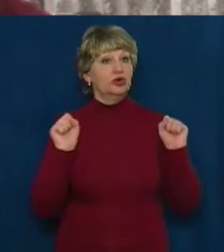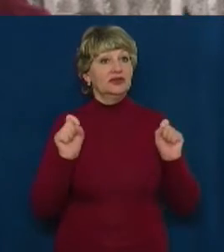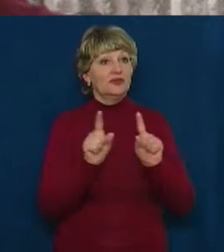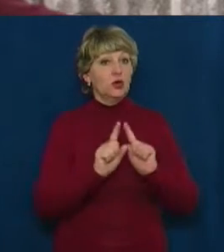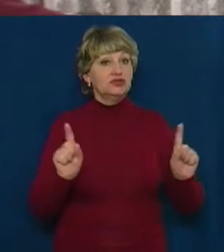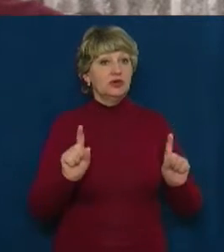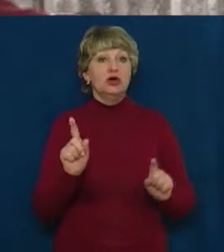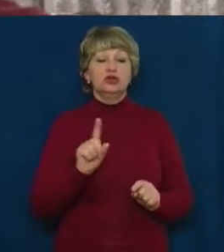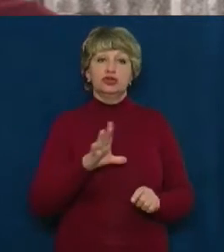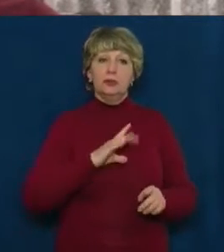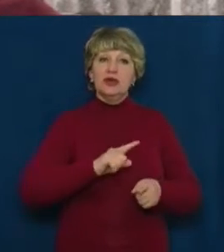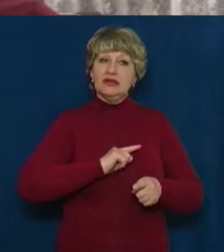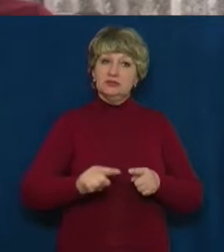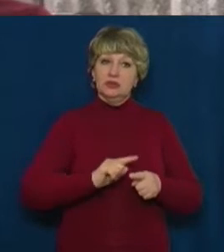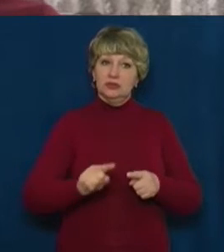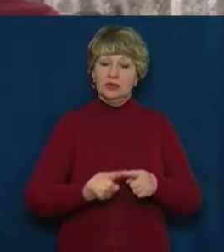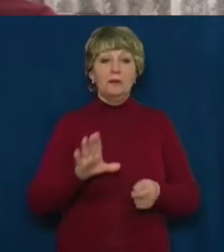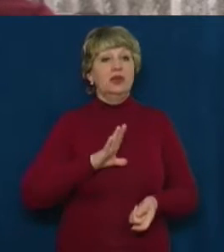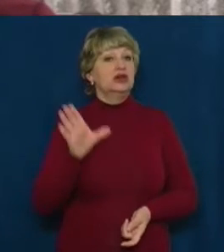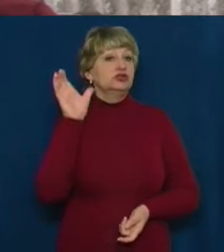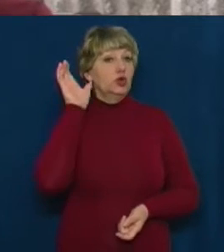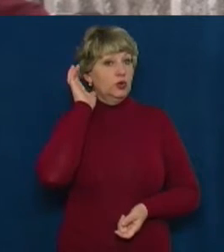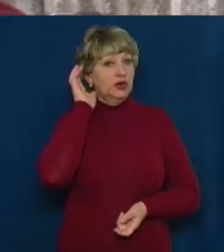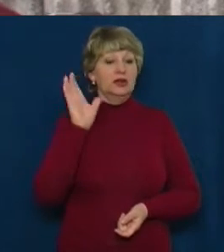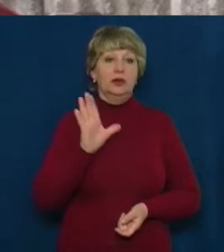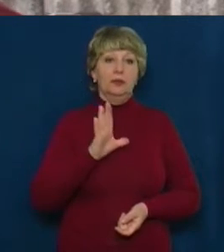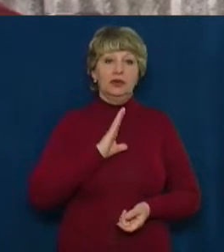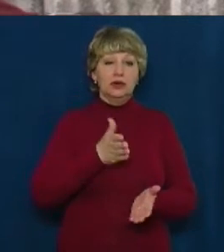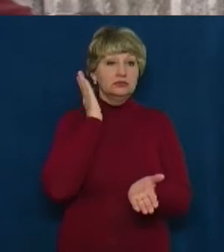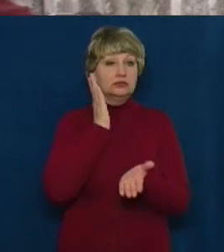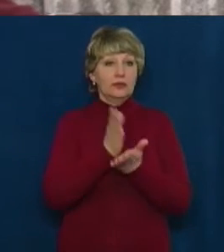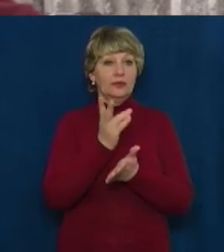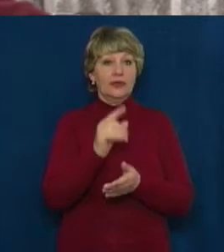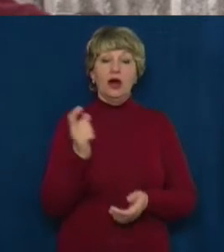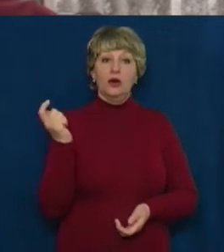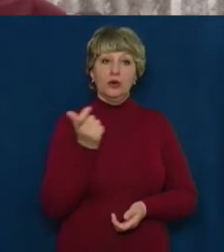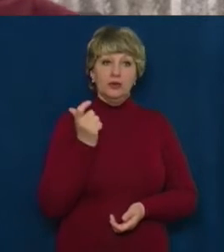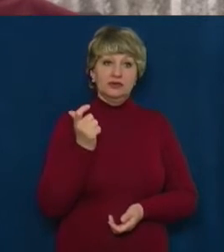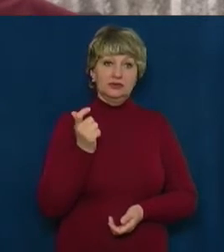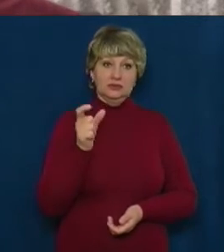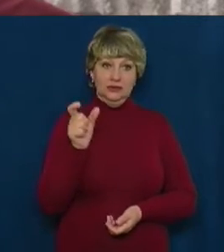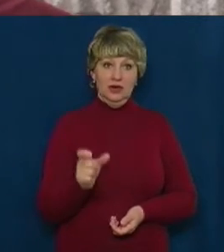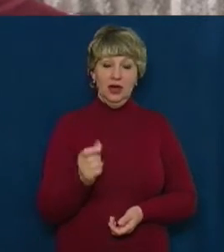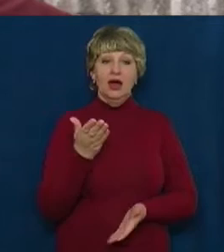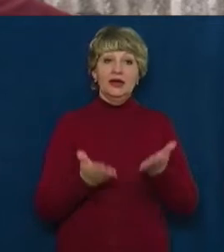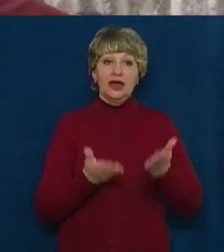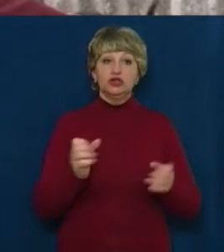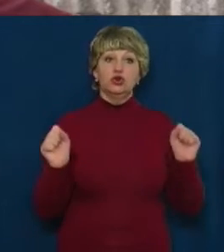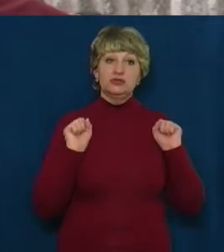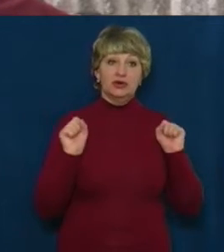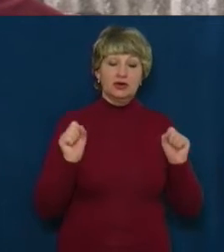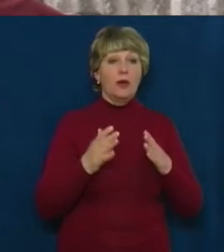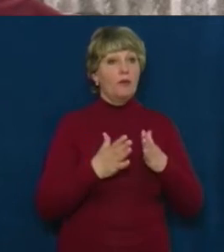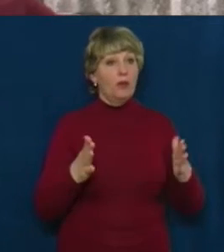Тобто, щоб вона була швидка, вона була слухняна, вона була сконцентрована на господарі. І, звичайно, якщо спортсмен вже більш